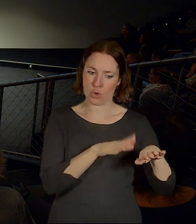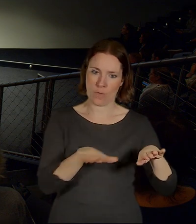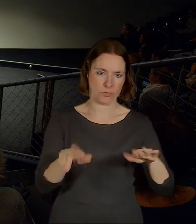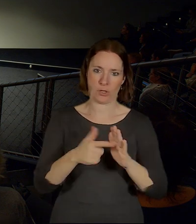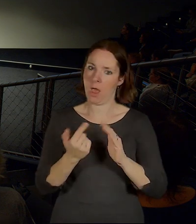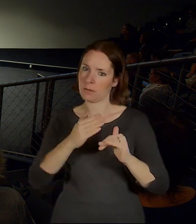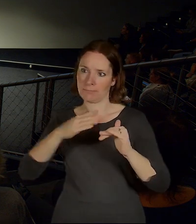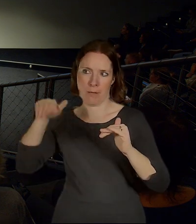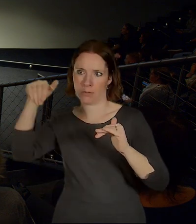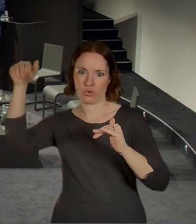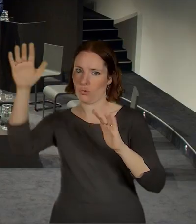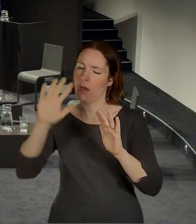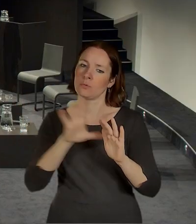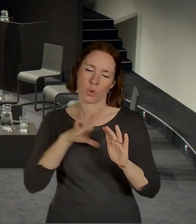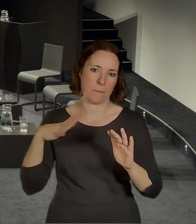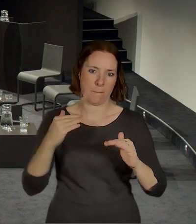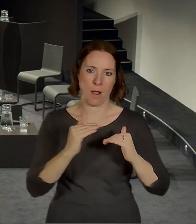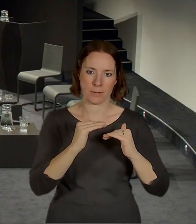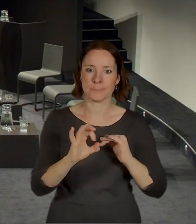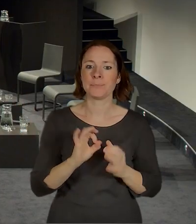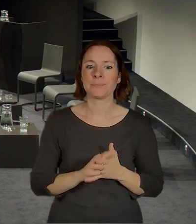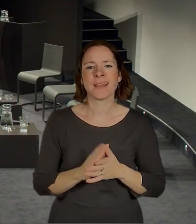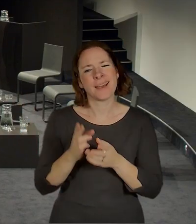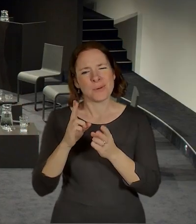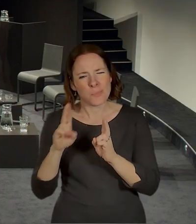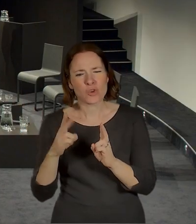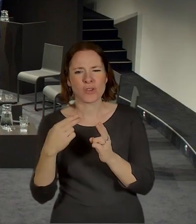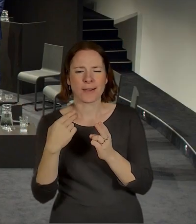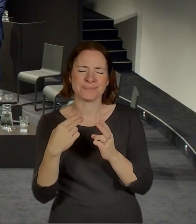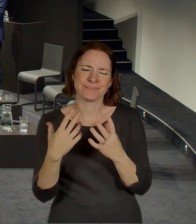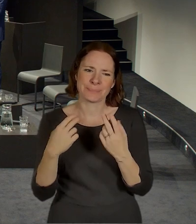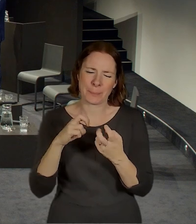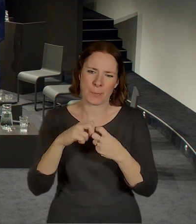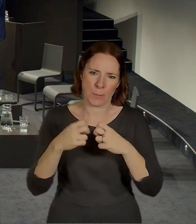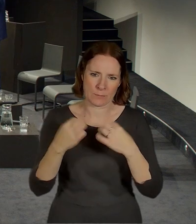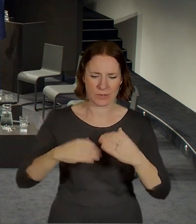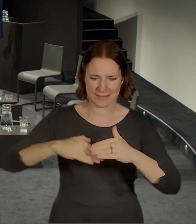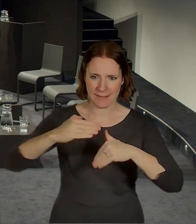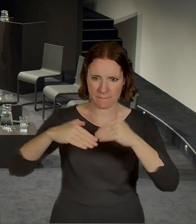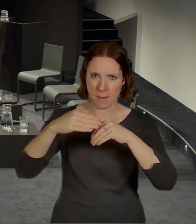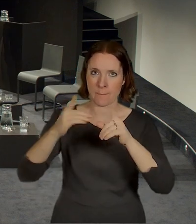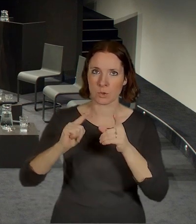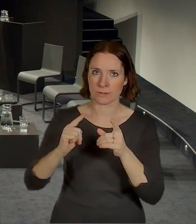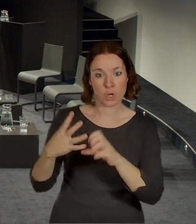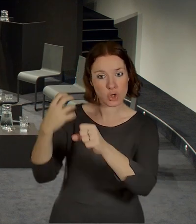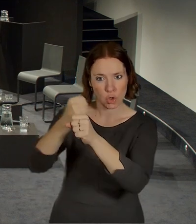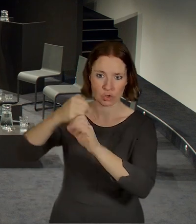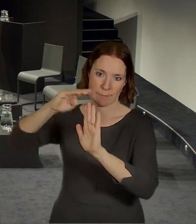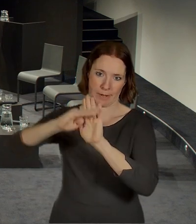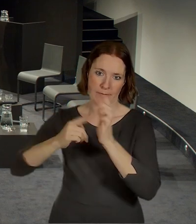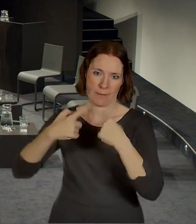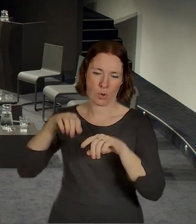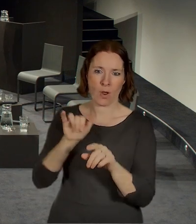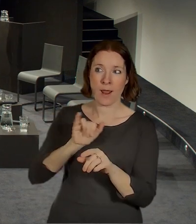Ono to vlastně, tam možná ta zástava bude trochu ilimitovaná nějakými výškovými limity u letiště, protože my vlastně dostaneme tímto